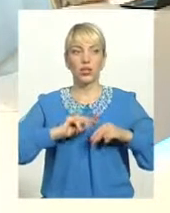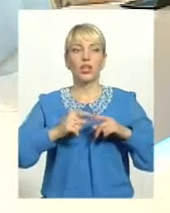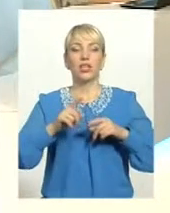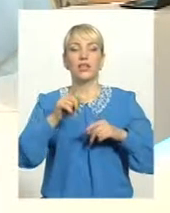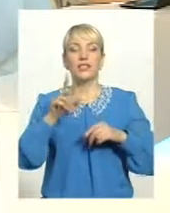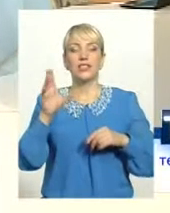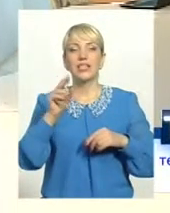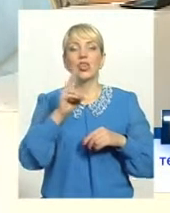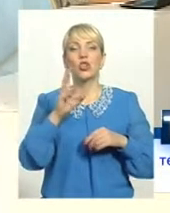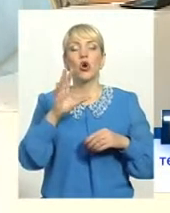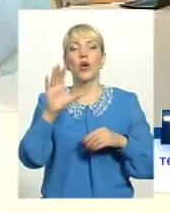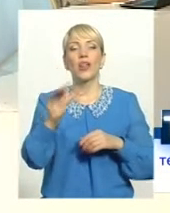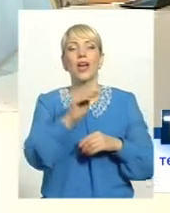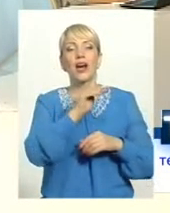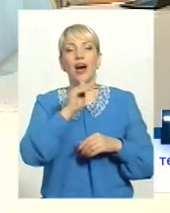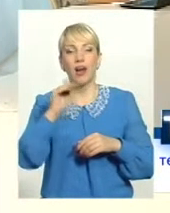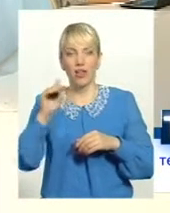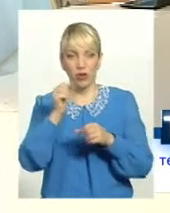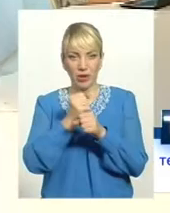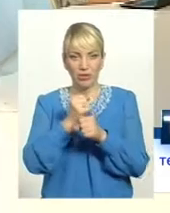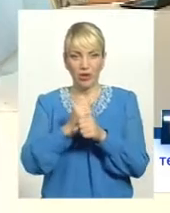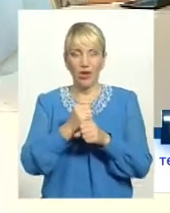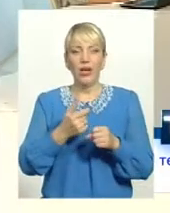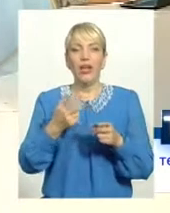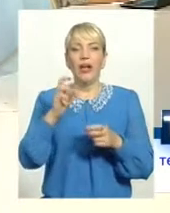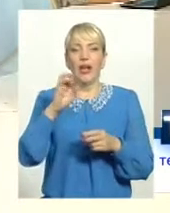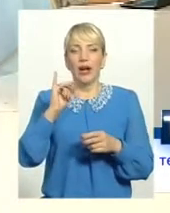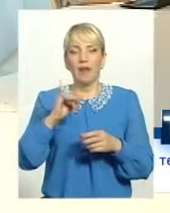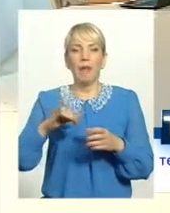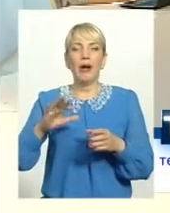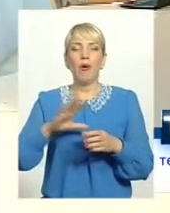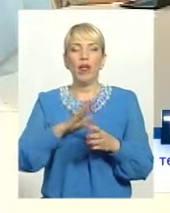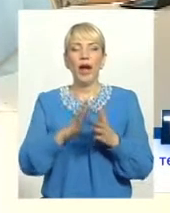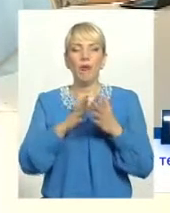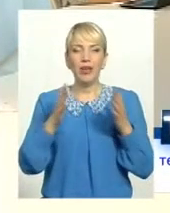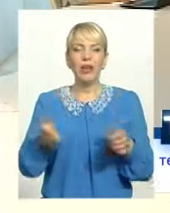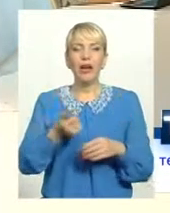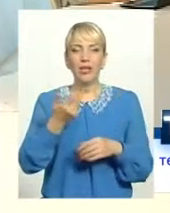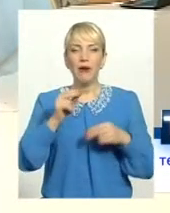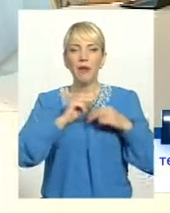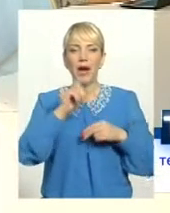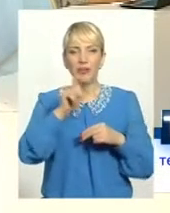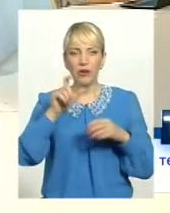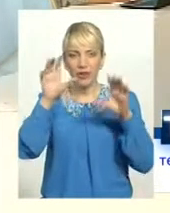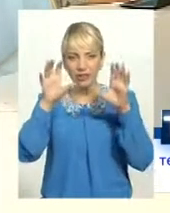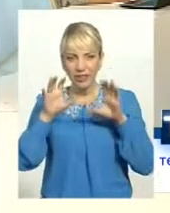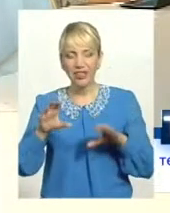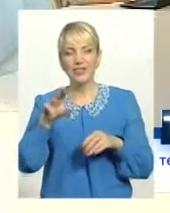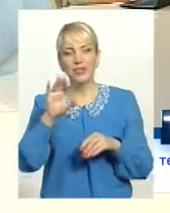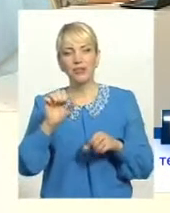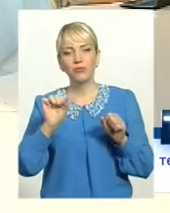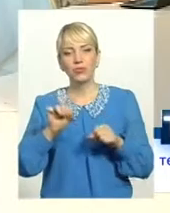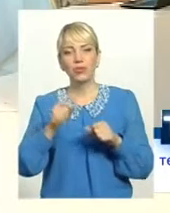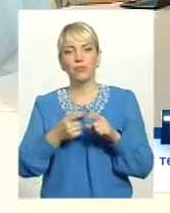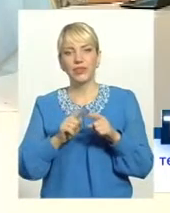Легально працює. І, зрозуміло, якби була більша кількість працюючих, то можливо і навіть тих